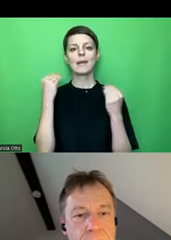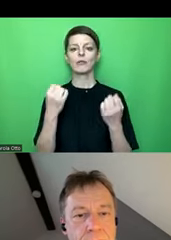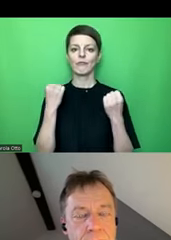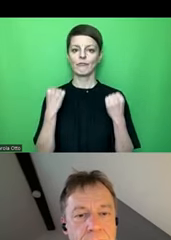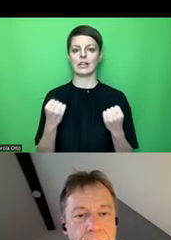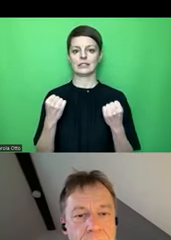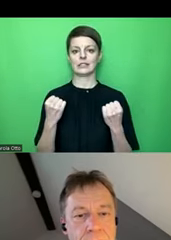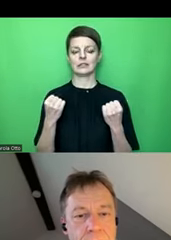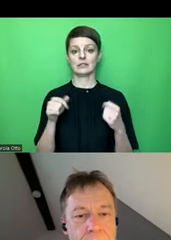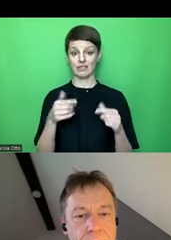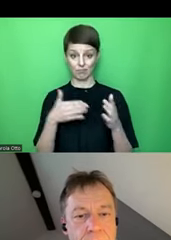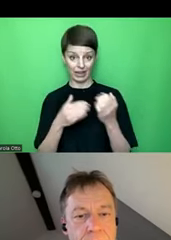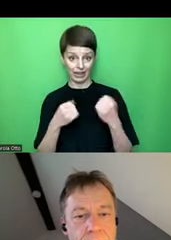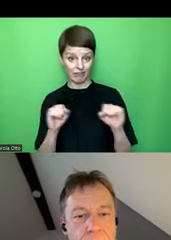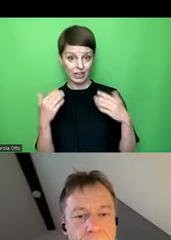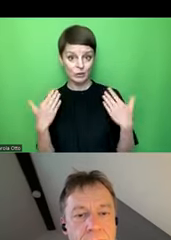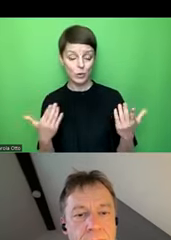können. Ist das barrierefrei?